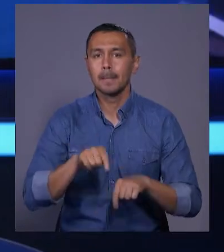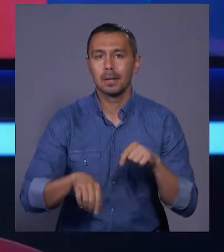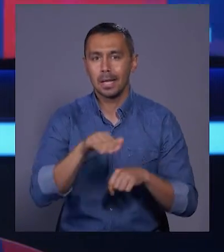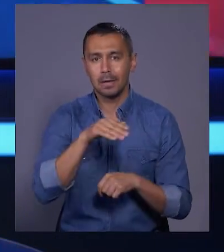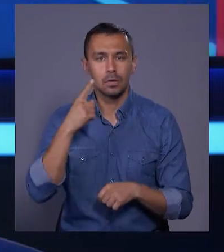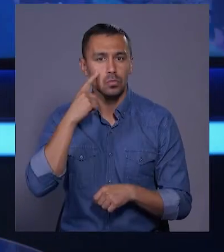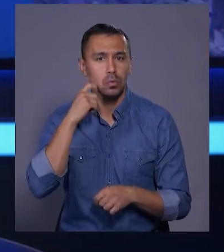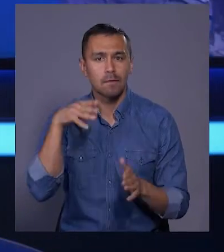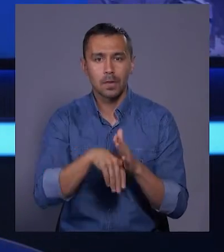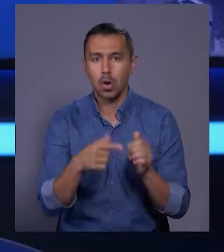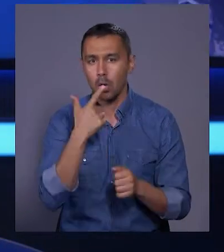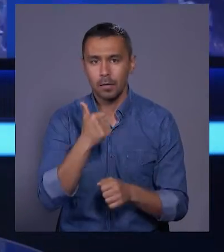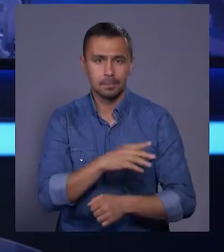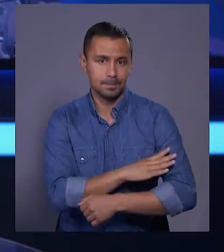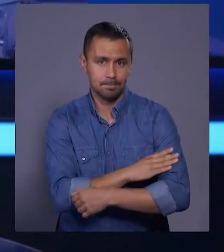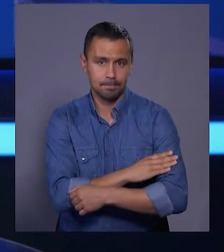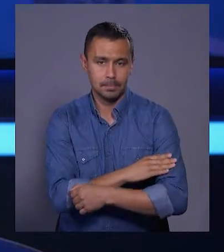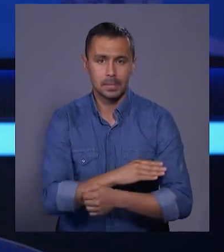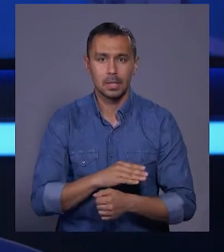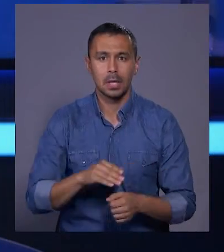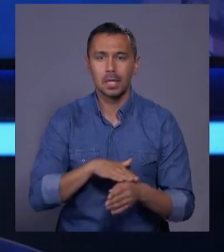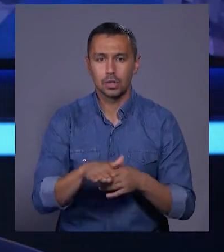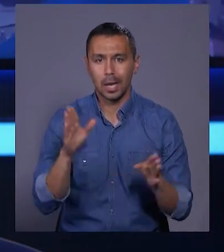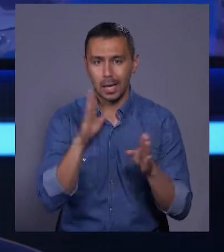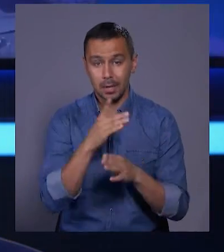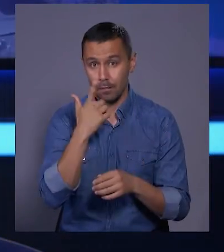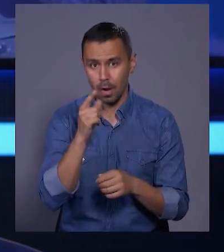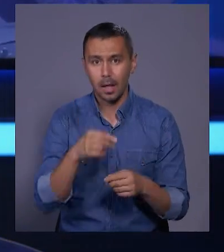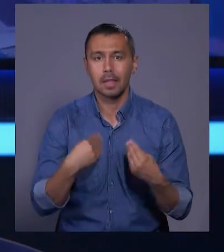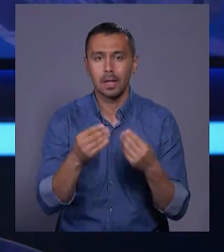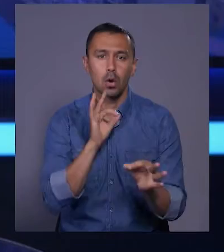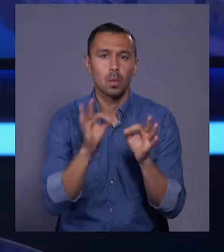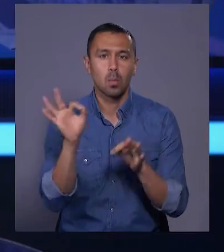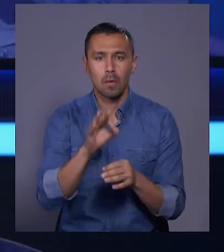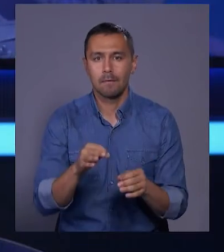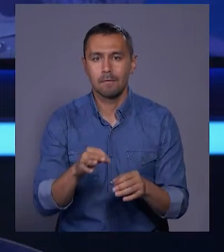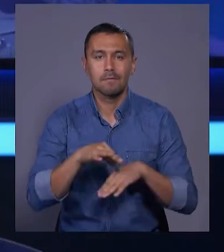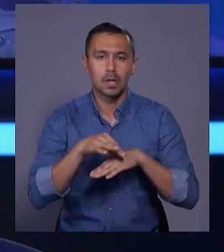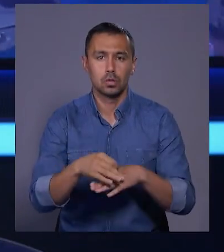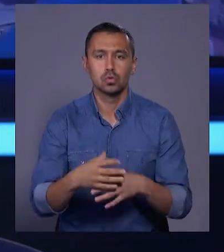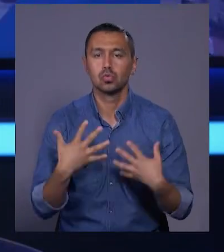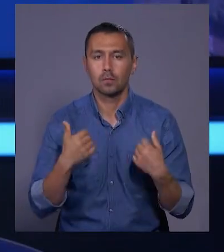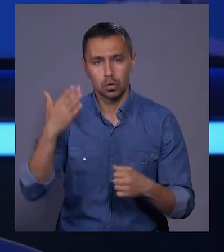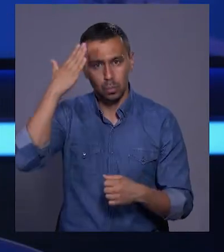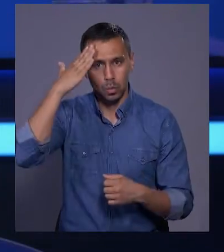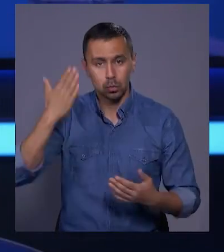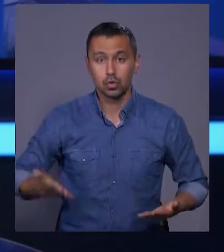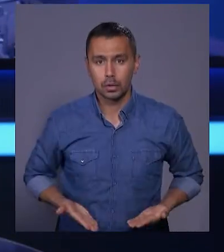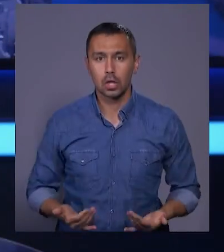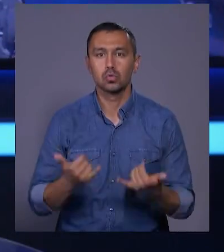рівень цукру в крові, артеріальний тиск, сатурацію та давали рекомендації щодо введення здорового способу життя.